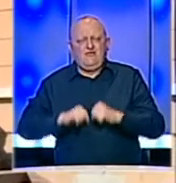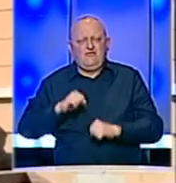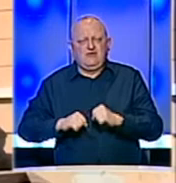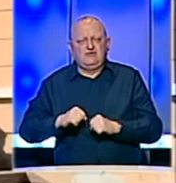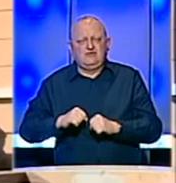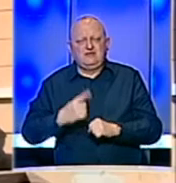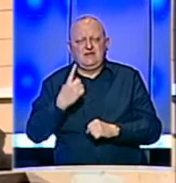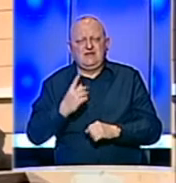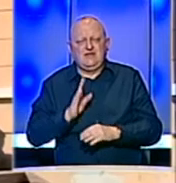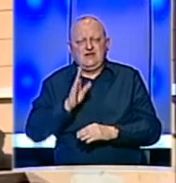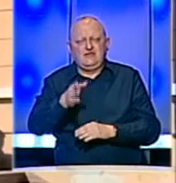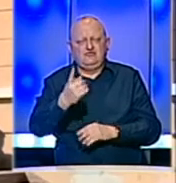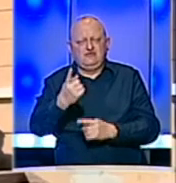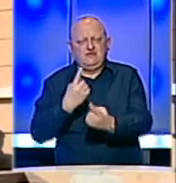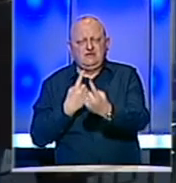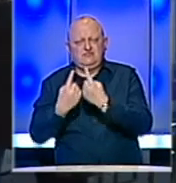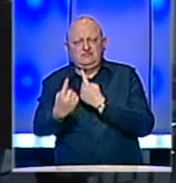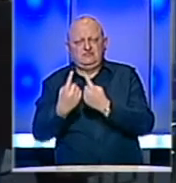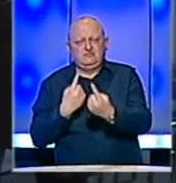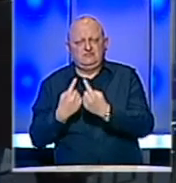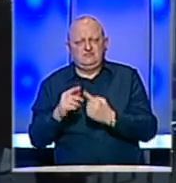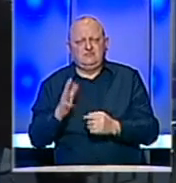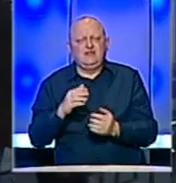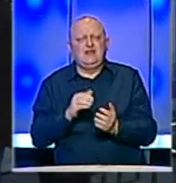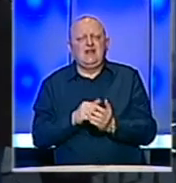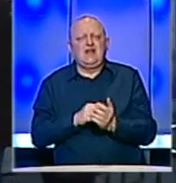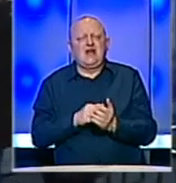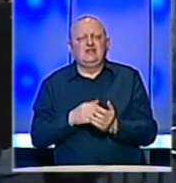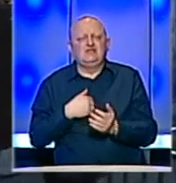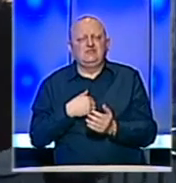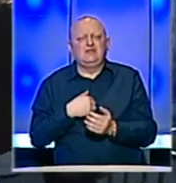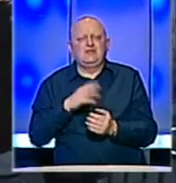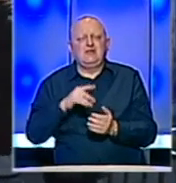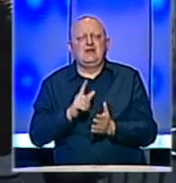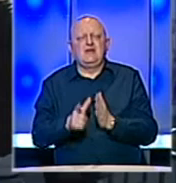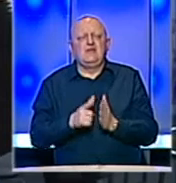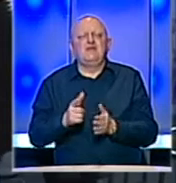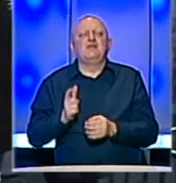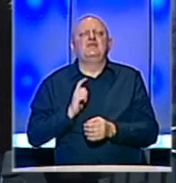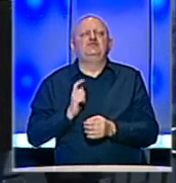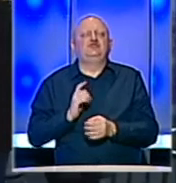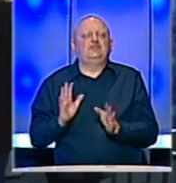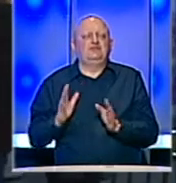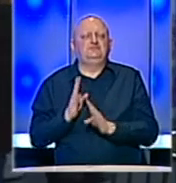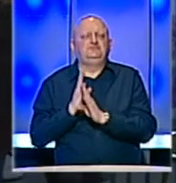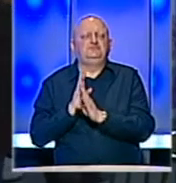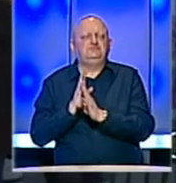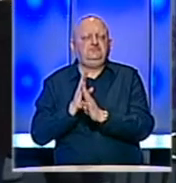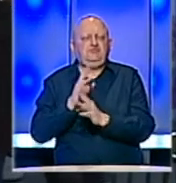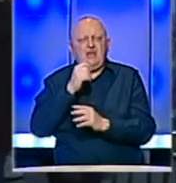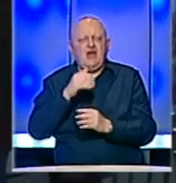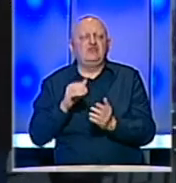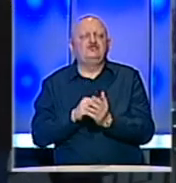principu, jedan izađe, drugi uđe. Ne imam potrebe, pravo da vam kažem ima vremena da čekam na red ako šta